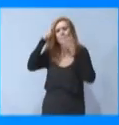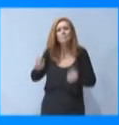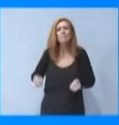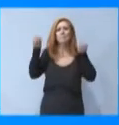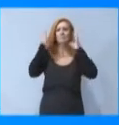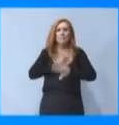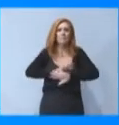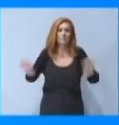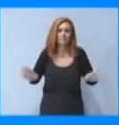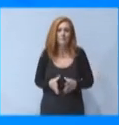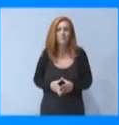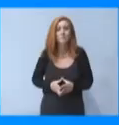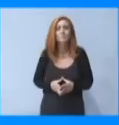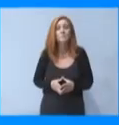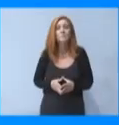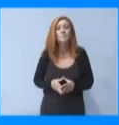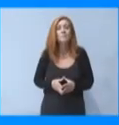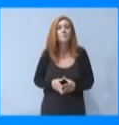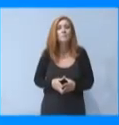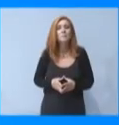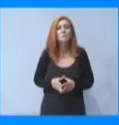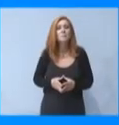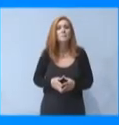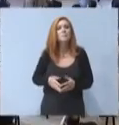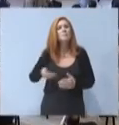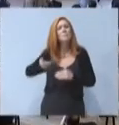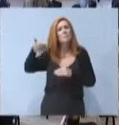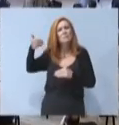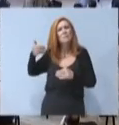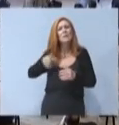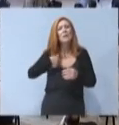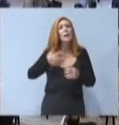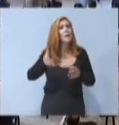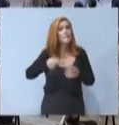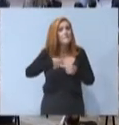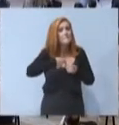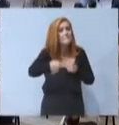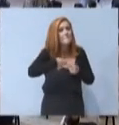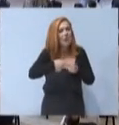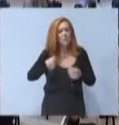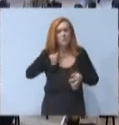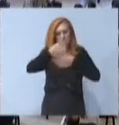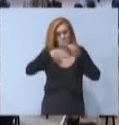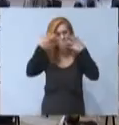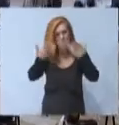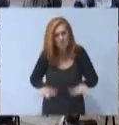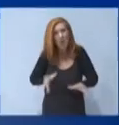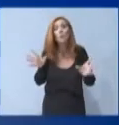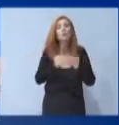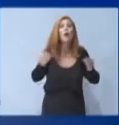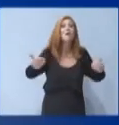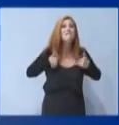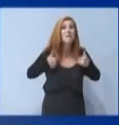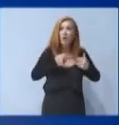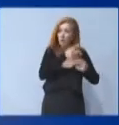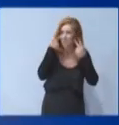Κυρίες και κύριοι, αν πάντως τα προηγούμενα μέτρα σηματοδοτούν το ενδυοφέρον μας για τη νέα γενιά, οι